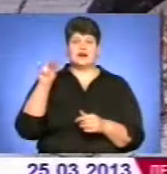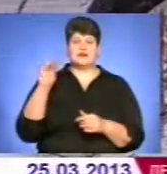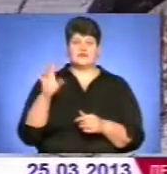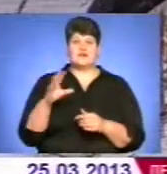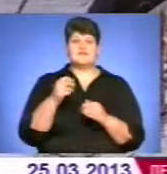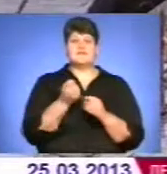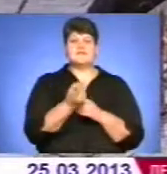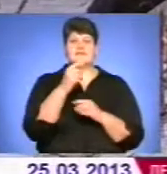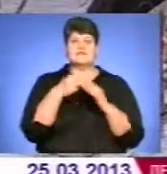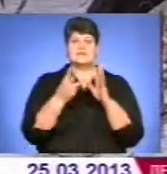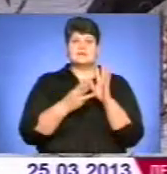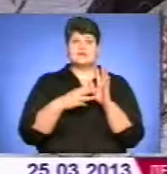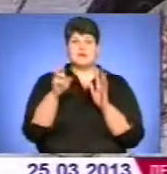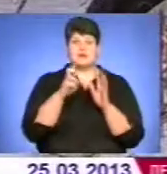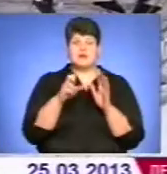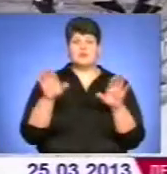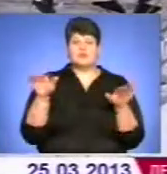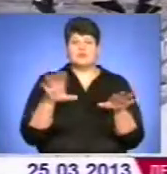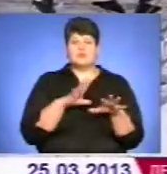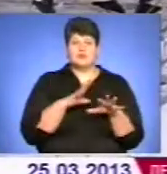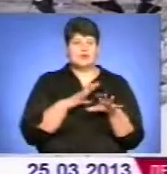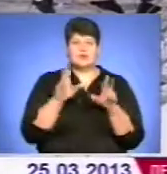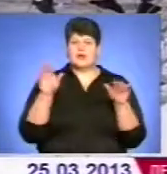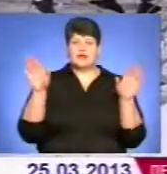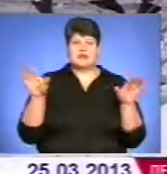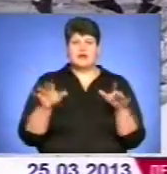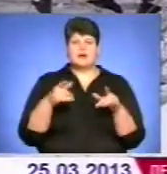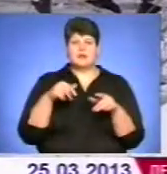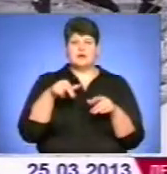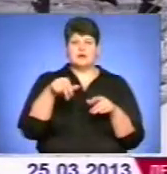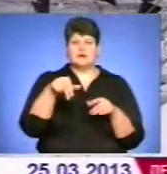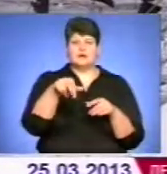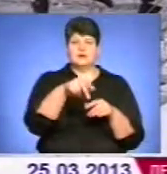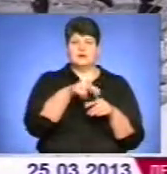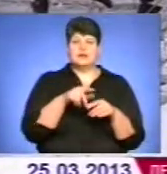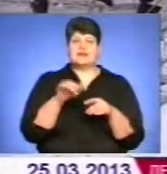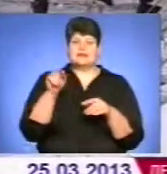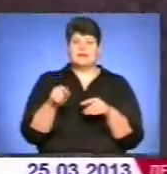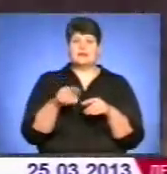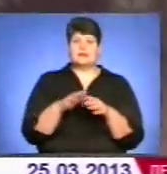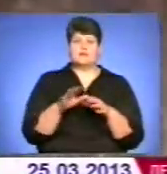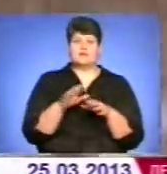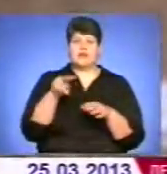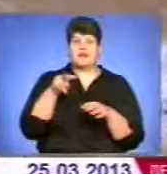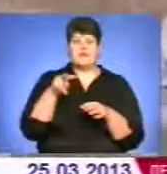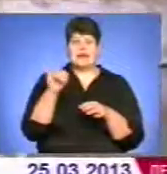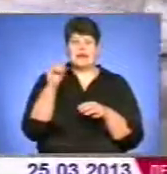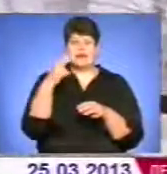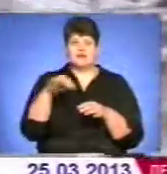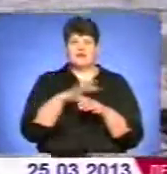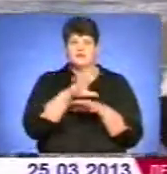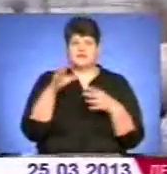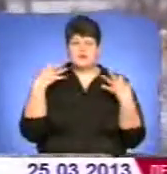18 березня. Бузьки були знесилені, не літали, а пересувалися по землі. Їх кінцівки вкривав лід. Відтоді